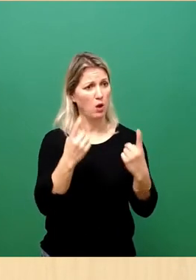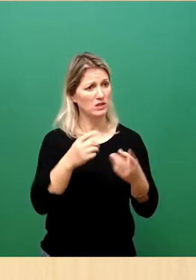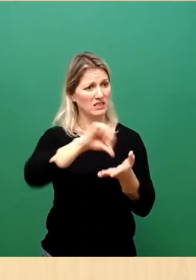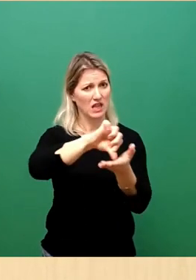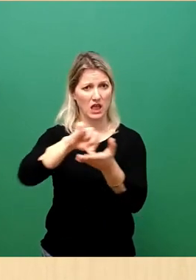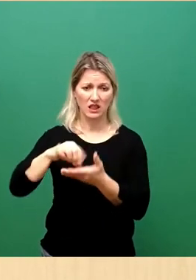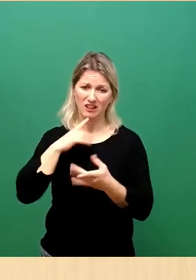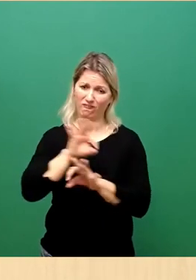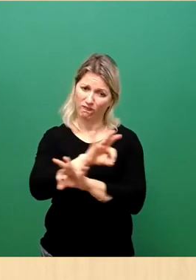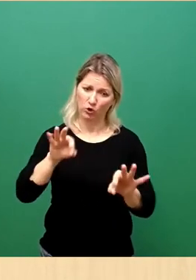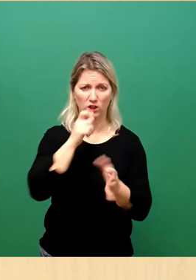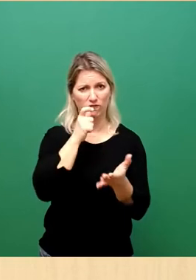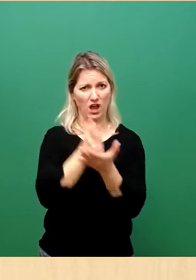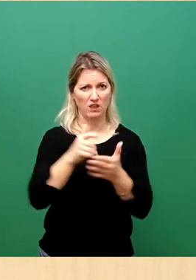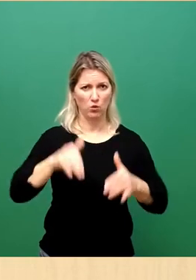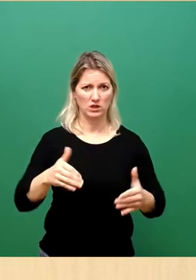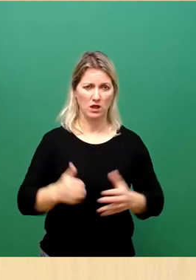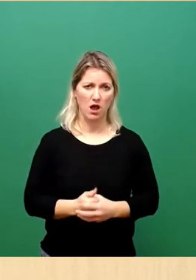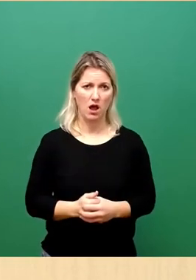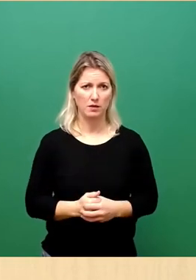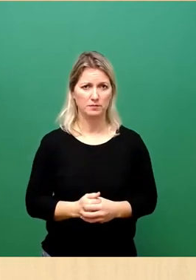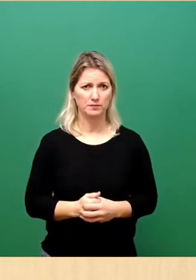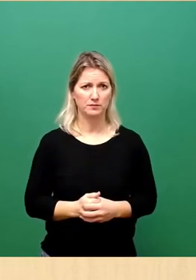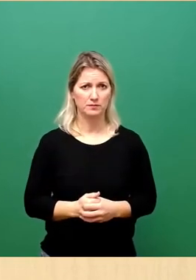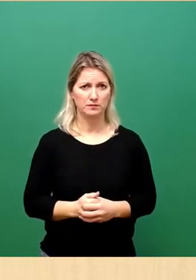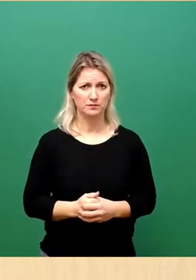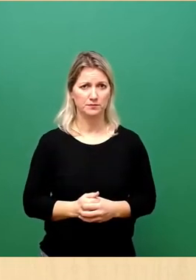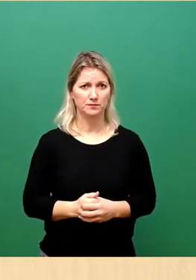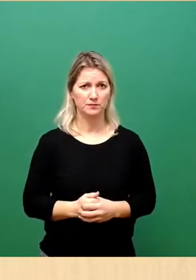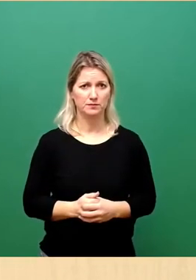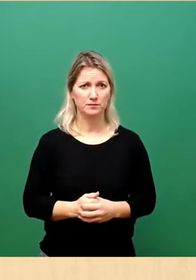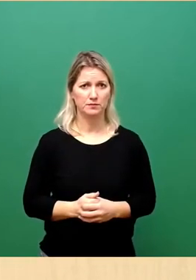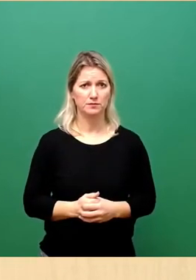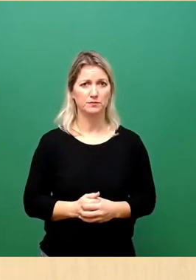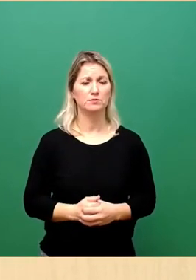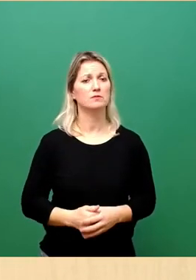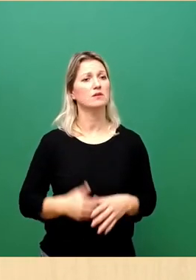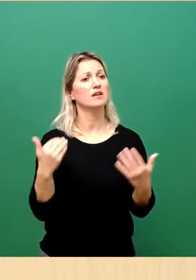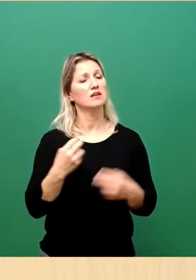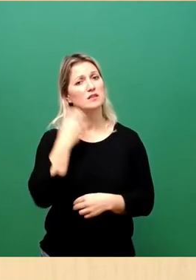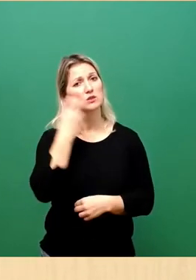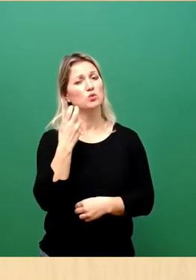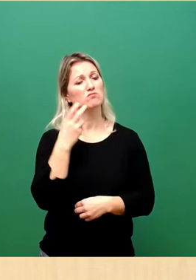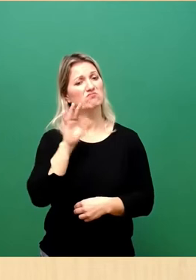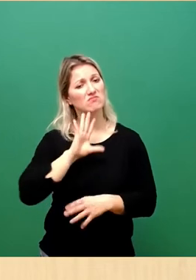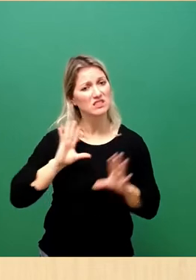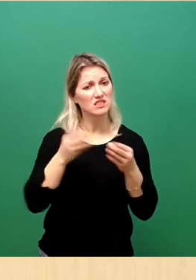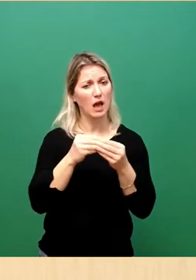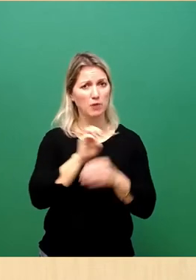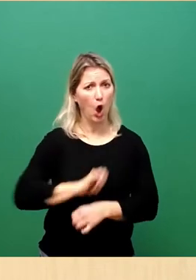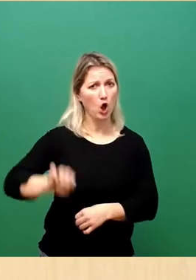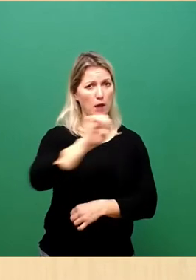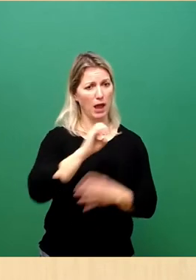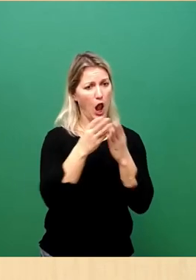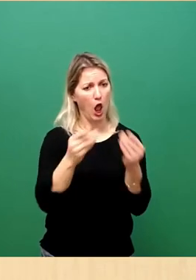Warum jetzt und hier auf eine gesamte europäische Lösung zu warten, ist ungefähr so realistisch, wie dass